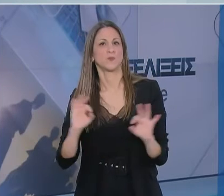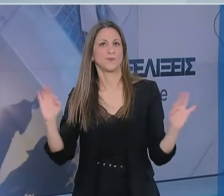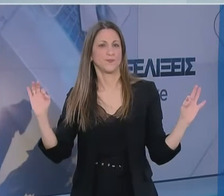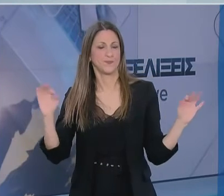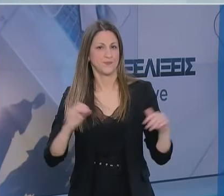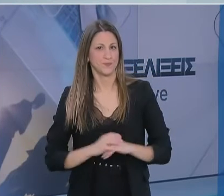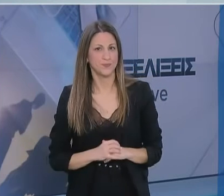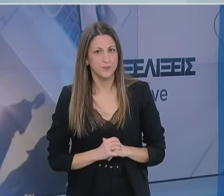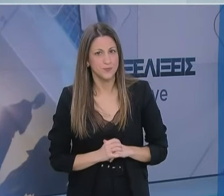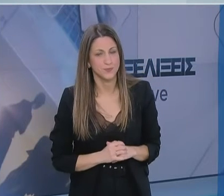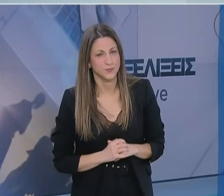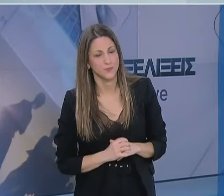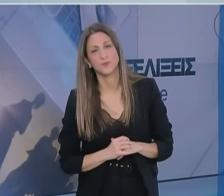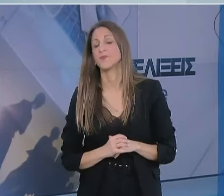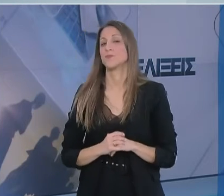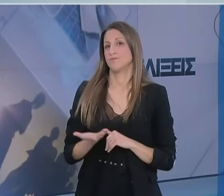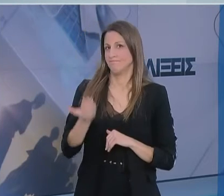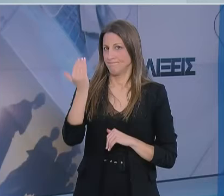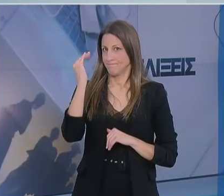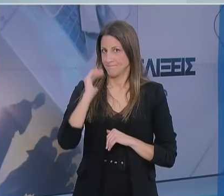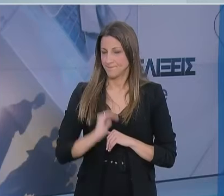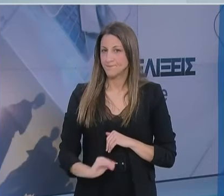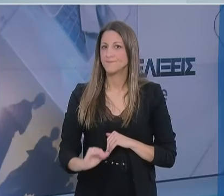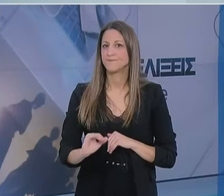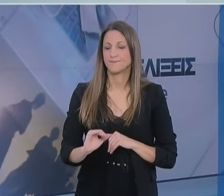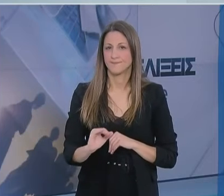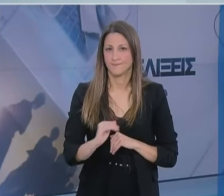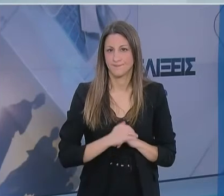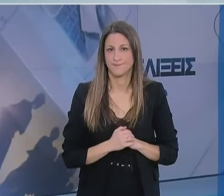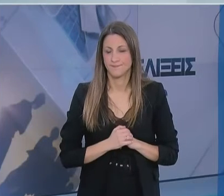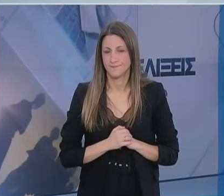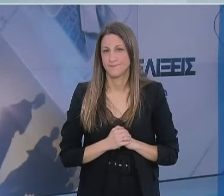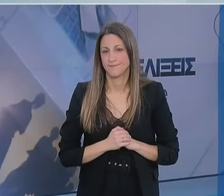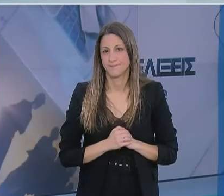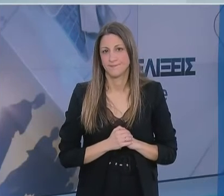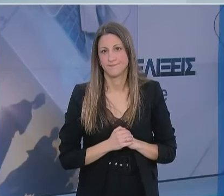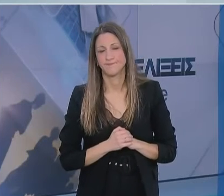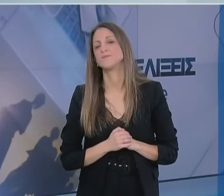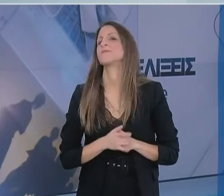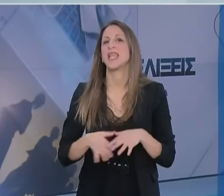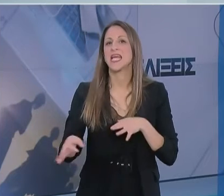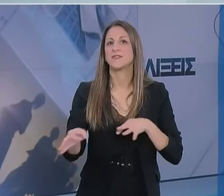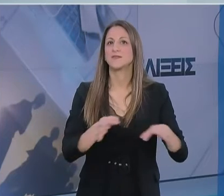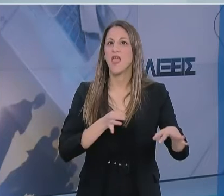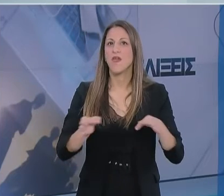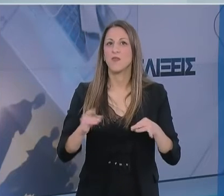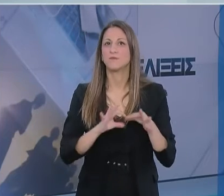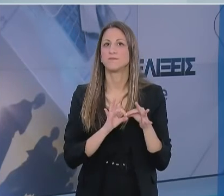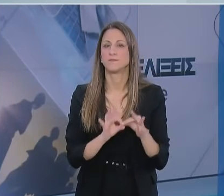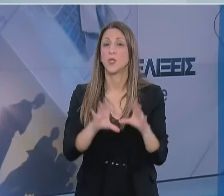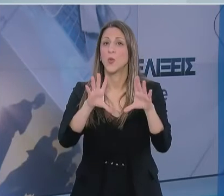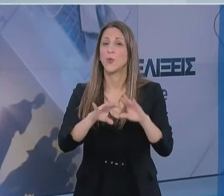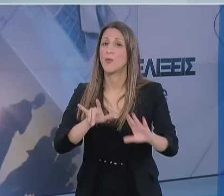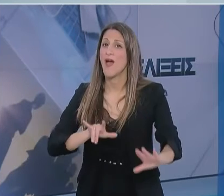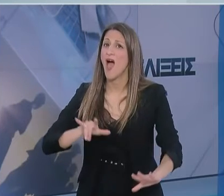Στο σημείο αυτό θα ήθελα επίσης να συνημερώσω ότι συνεχίζεται το επιχειρησιακό σχέδιο όσον αφορά στα αεροδρόμια.